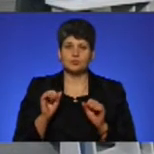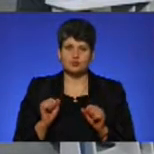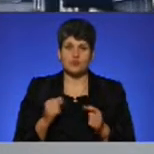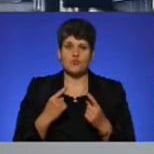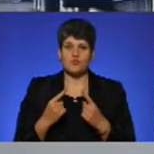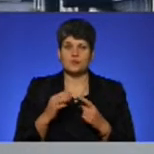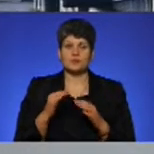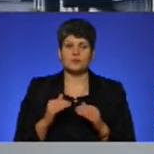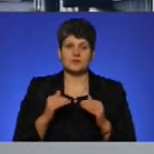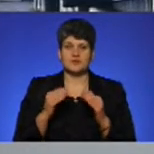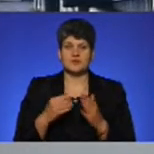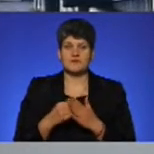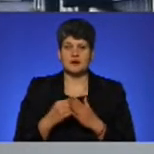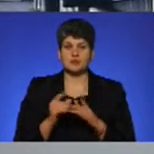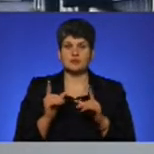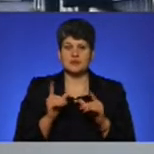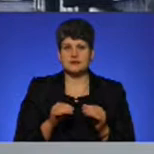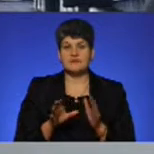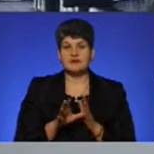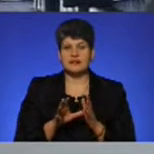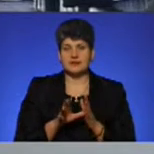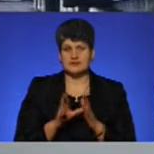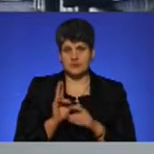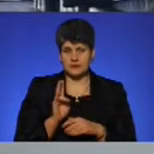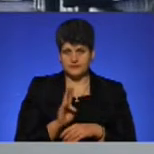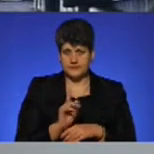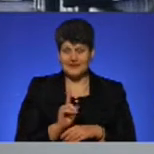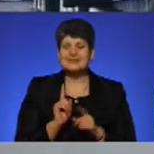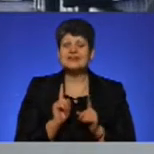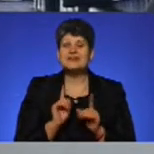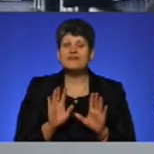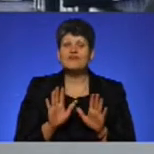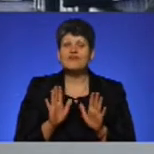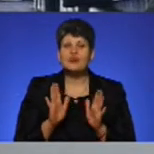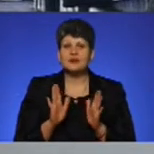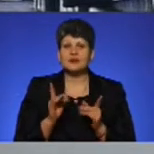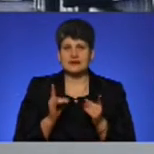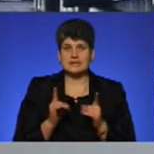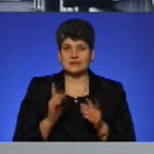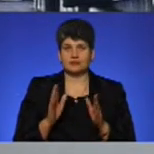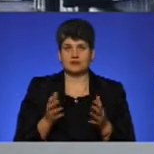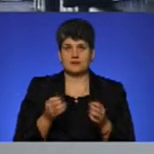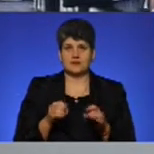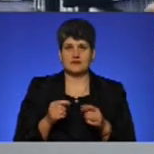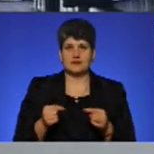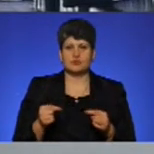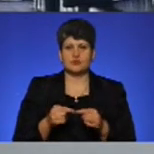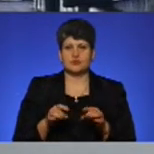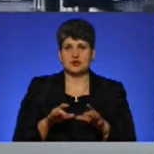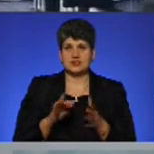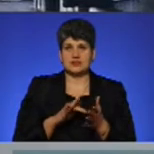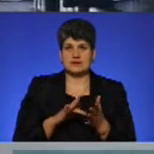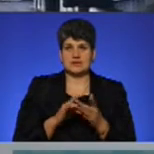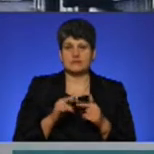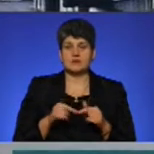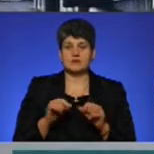про підвищення вартості проїзду в електротранспорті тільки у випадку, коли дійсно будуть прийняті відповідні рішення центральними органами